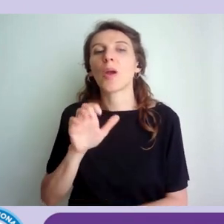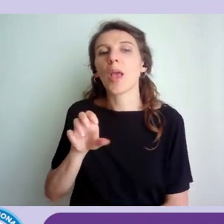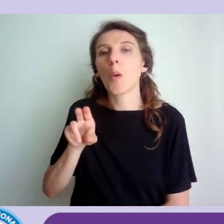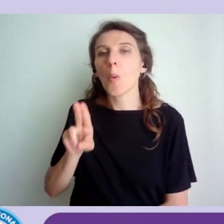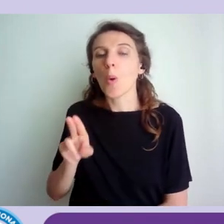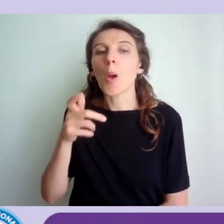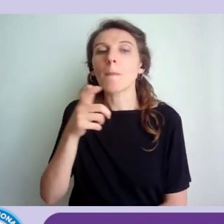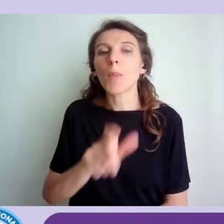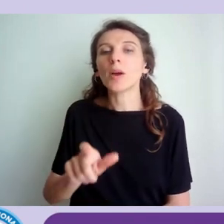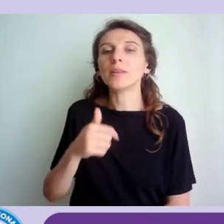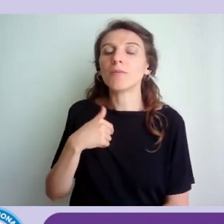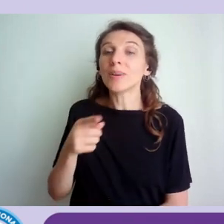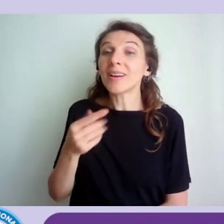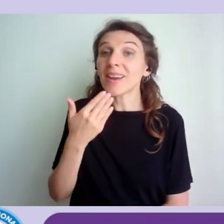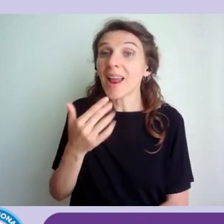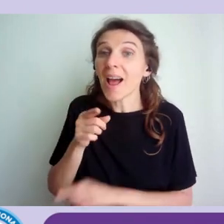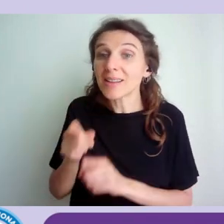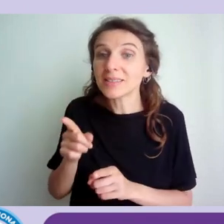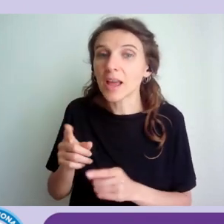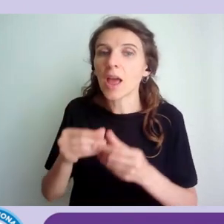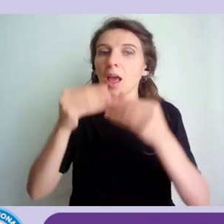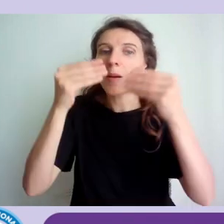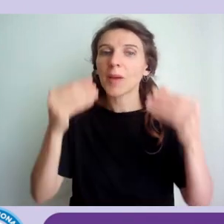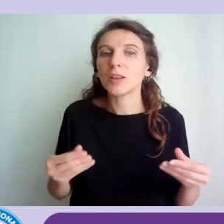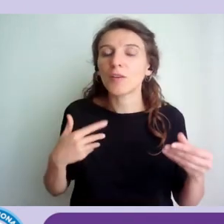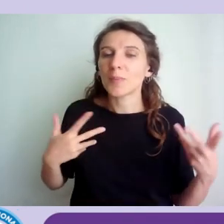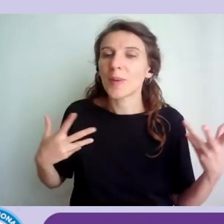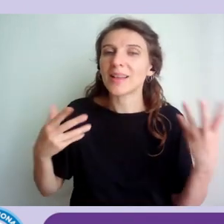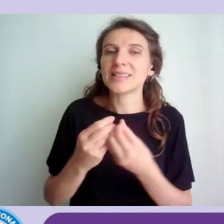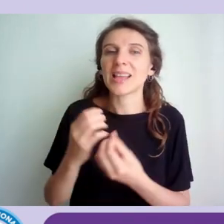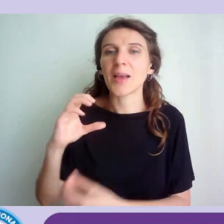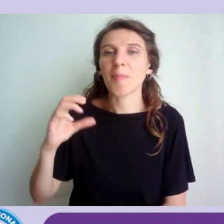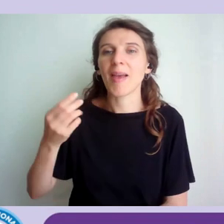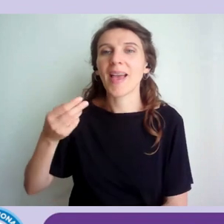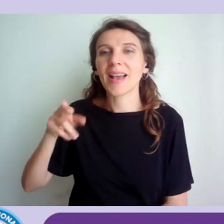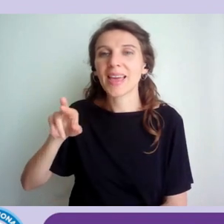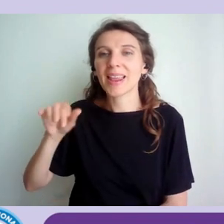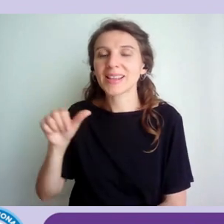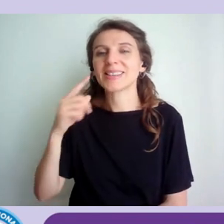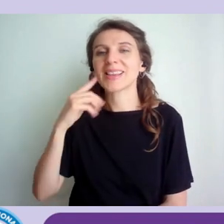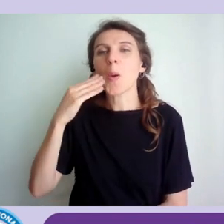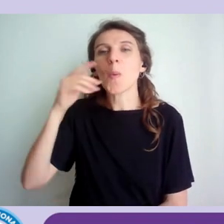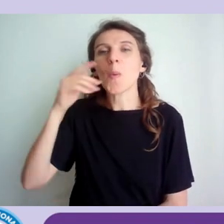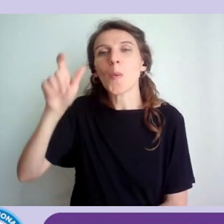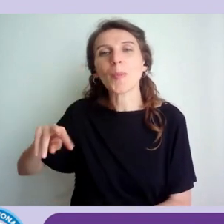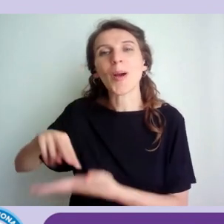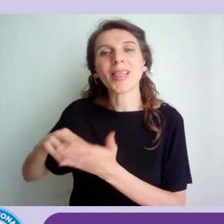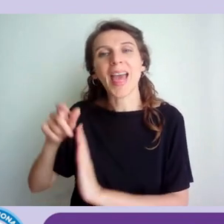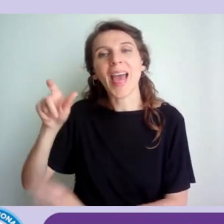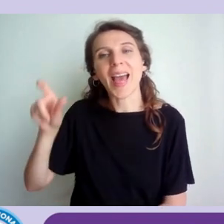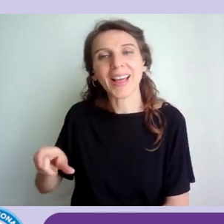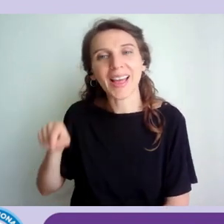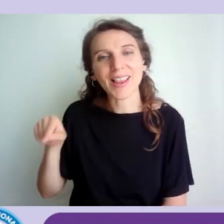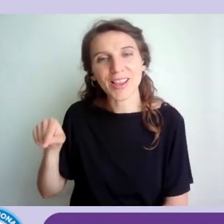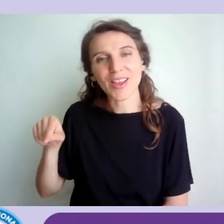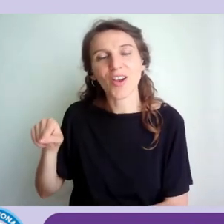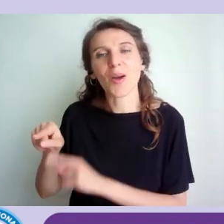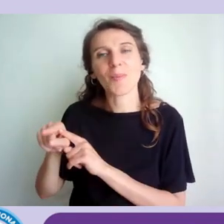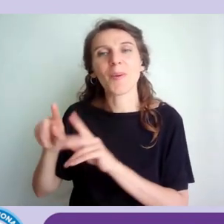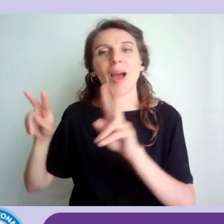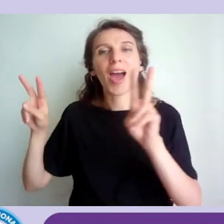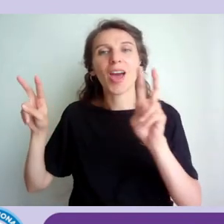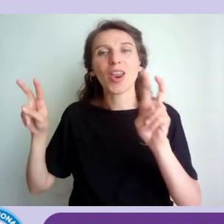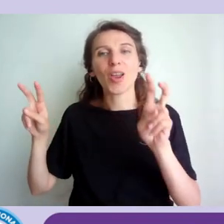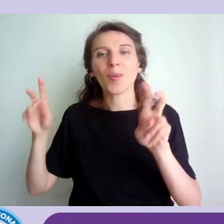la piattaforma assieme a chris che è il nostro uomo tecnico che si occupa di queste tematiche